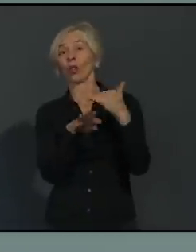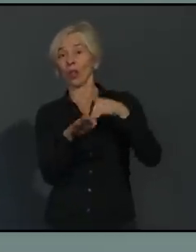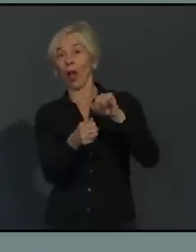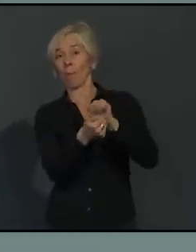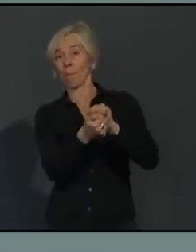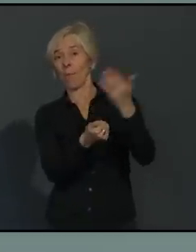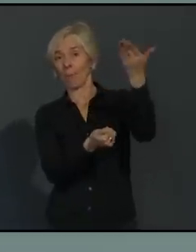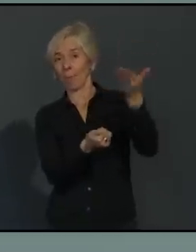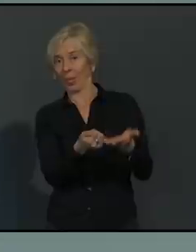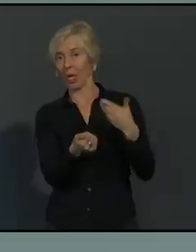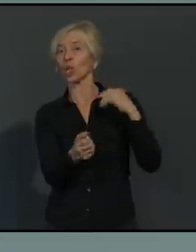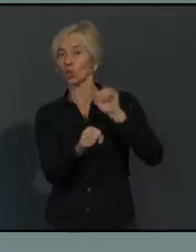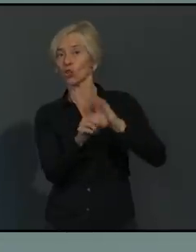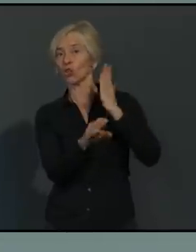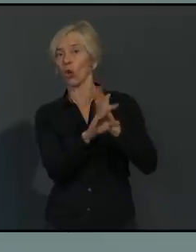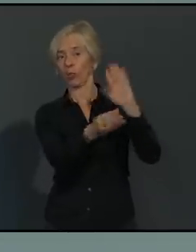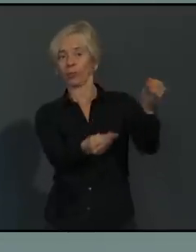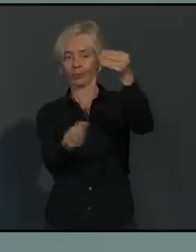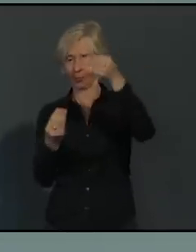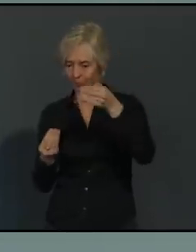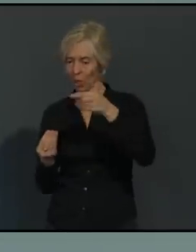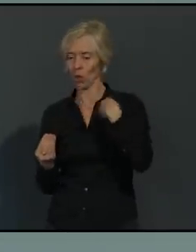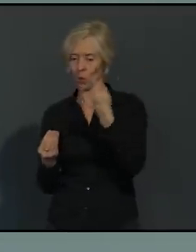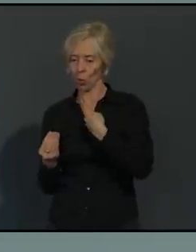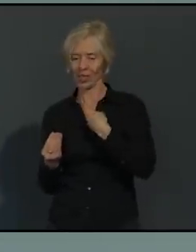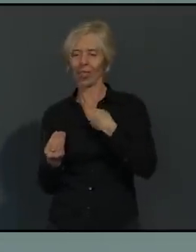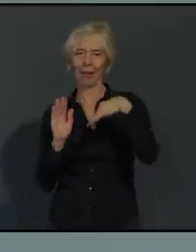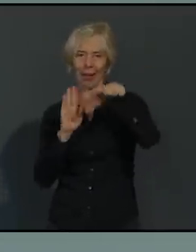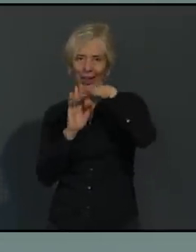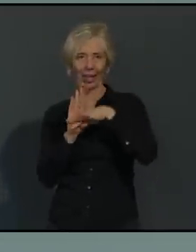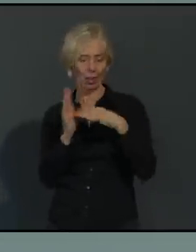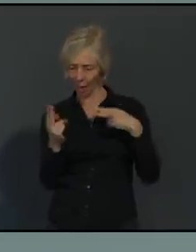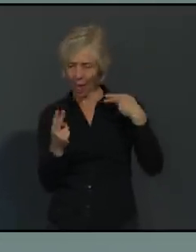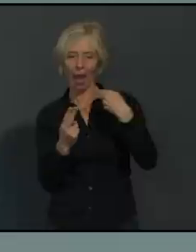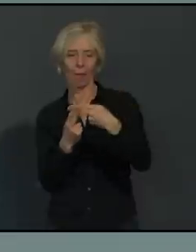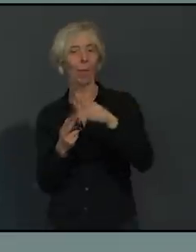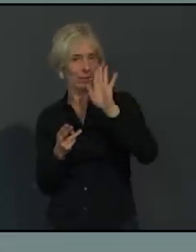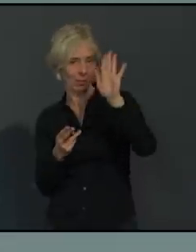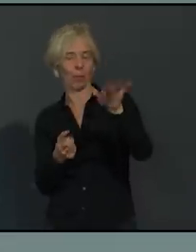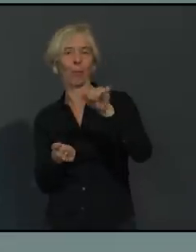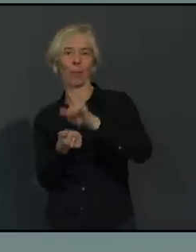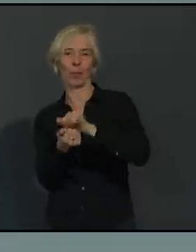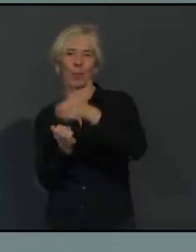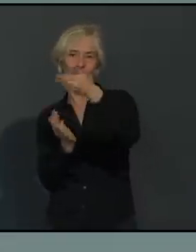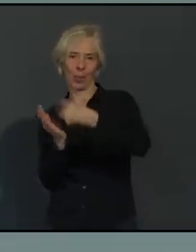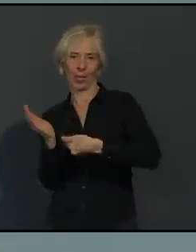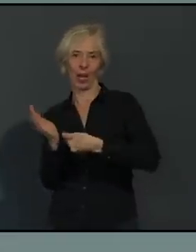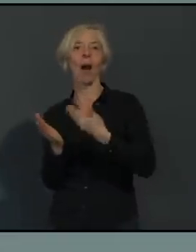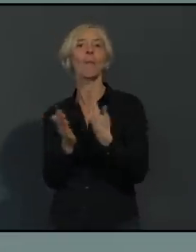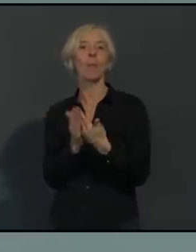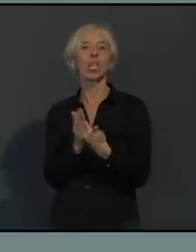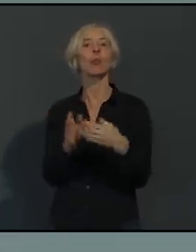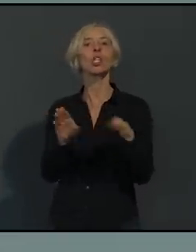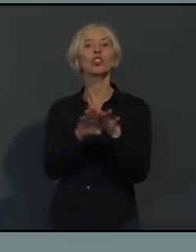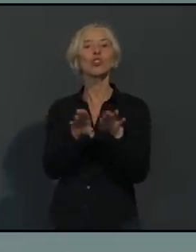die weitergehend sind, zum Beispiel eben den Wechselunterricht, wenn 1,5 Meter nicht eingehalten werden können in Mittel- und